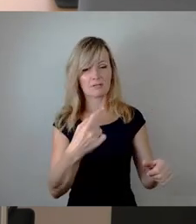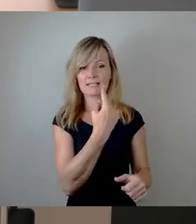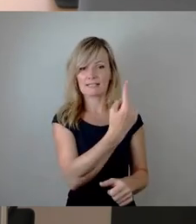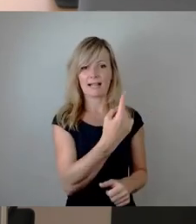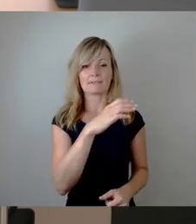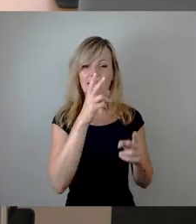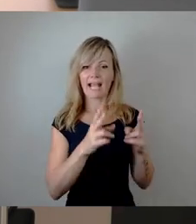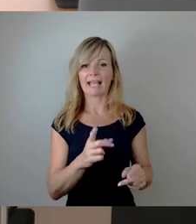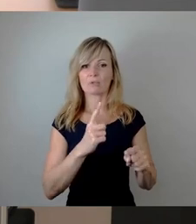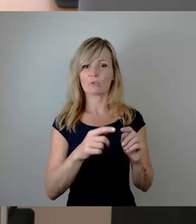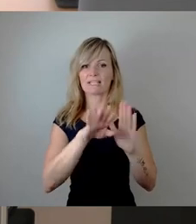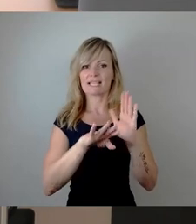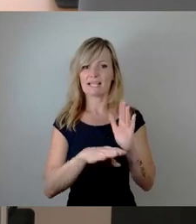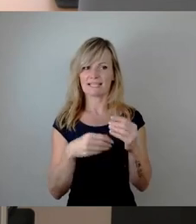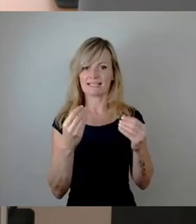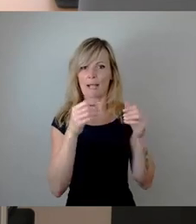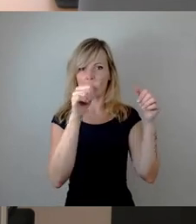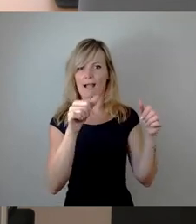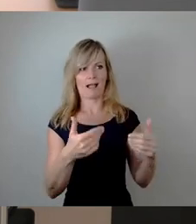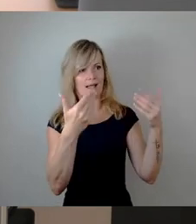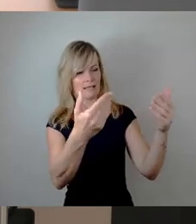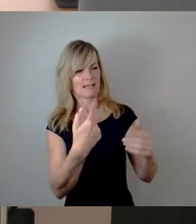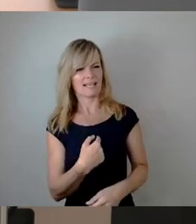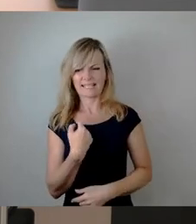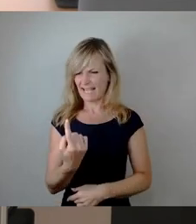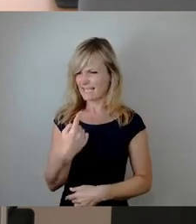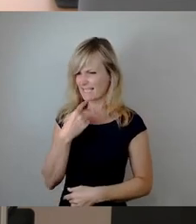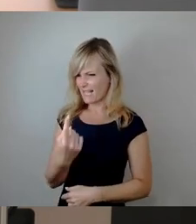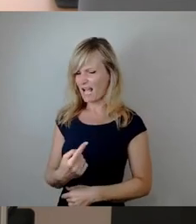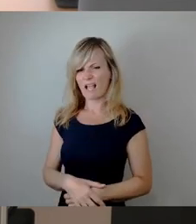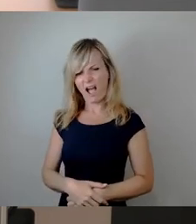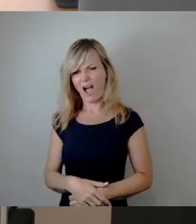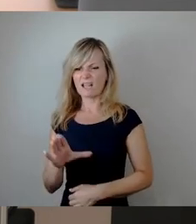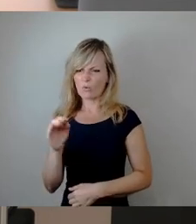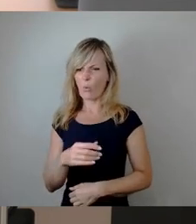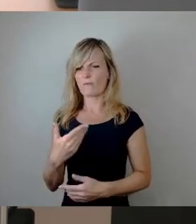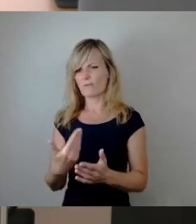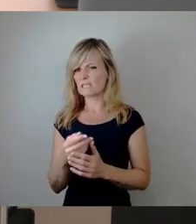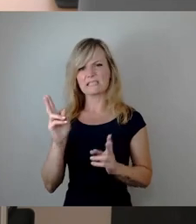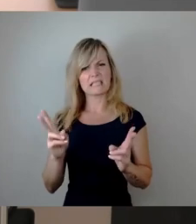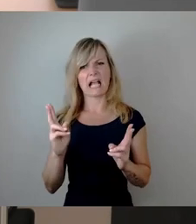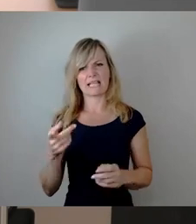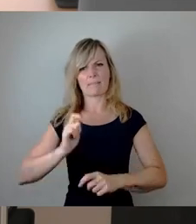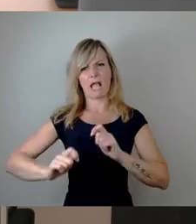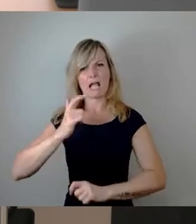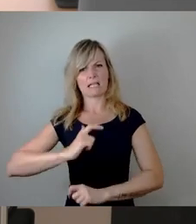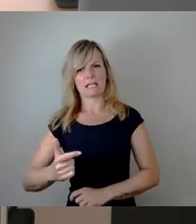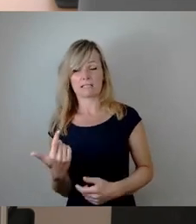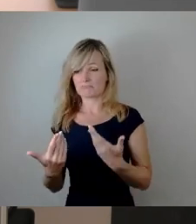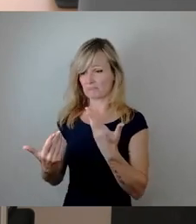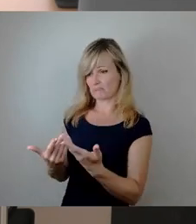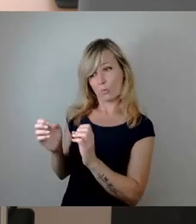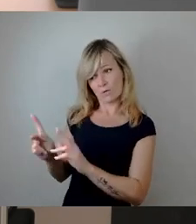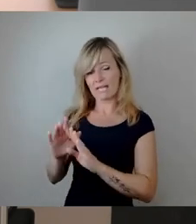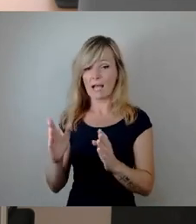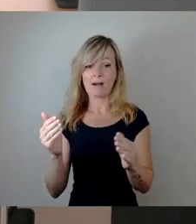Das haben wir jetzt gehört und Sie fühlen sich davon im konkreten Fall ungerecht behandelt. Das ist unbenommen. Aber wir haben kurz